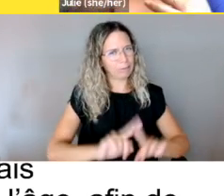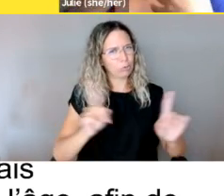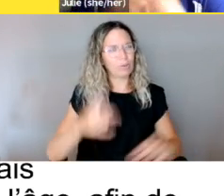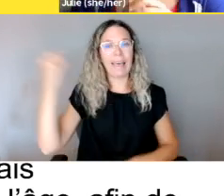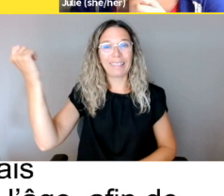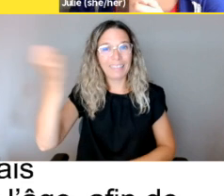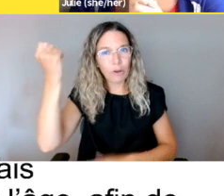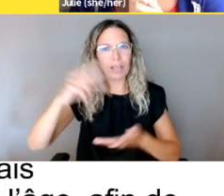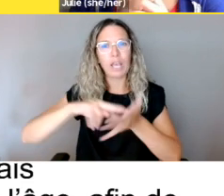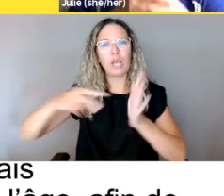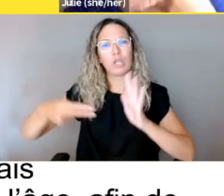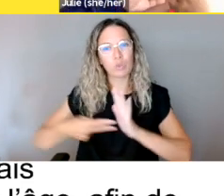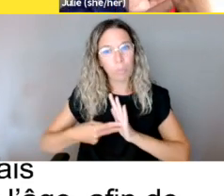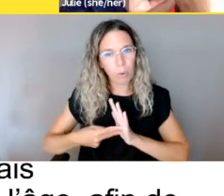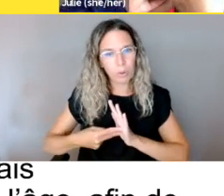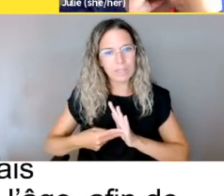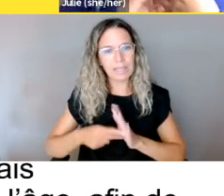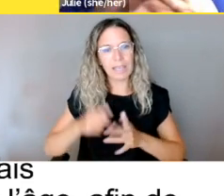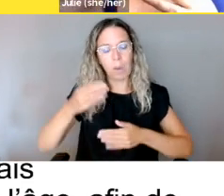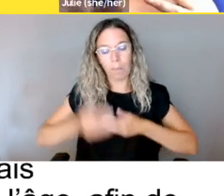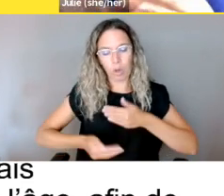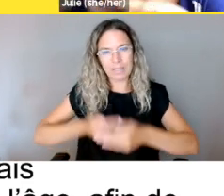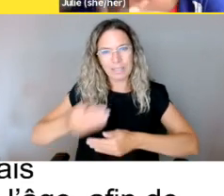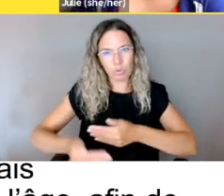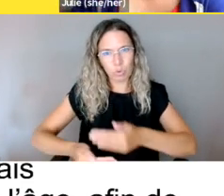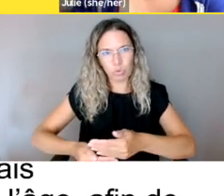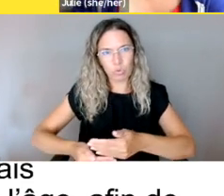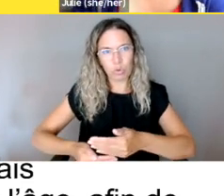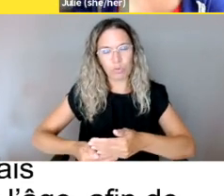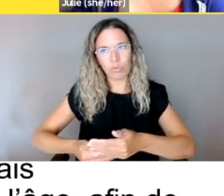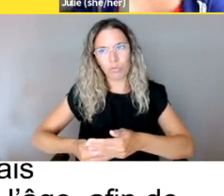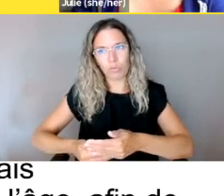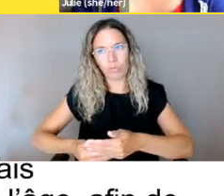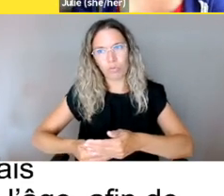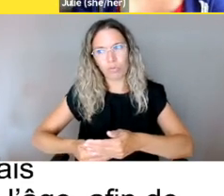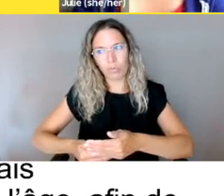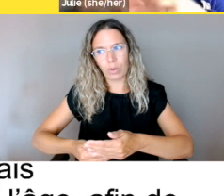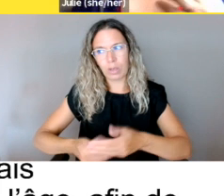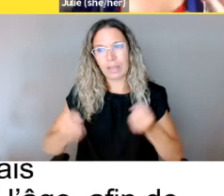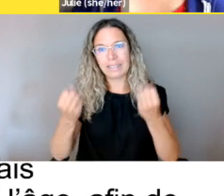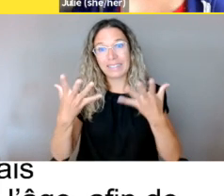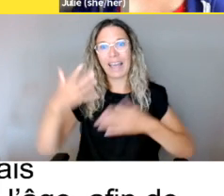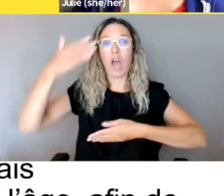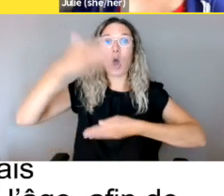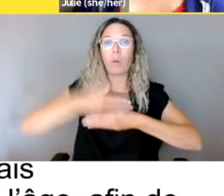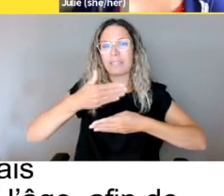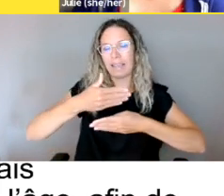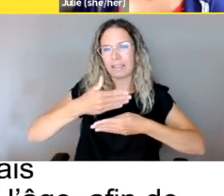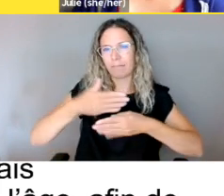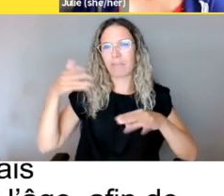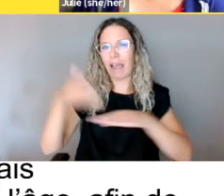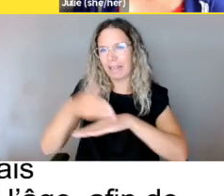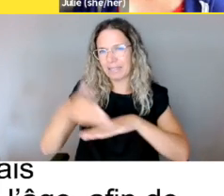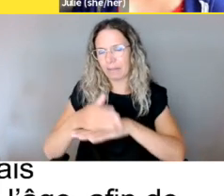que c'est supposé d'être un processus sans obstacle à l